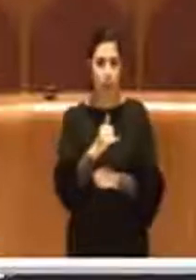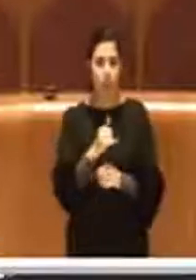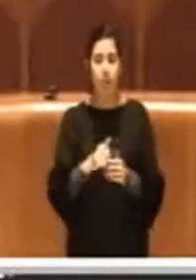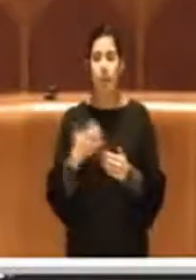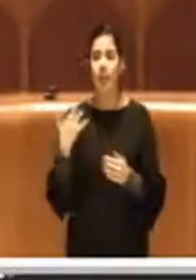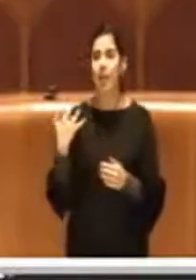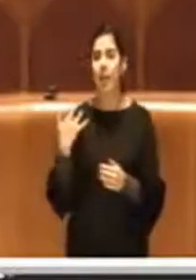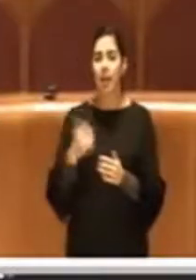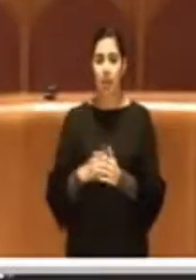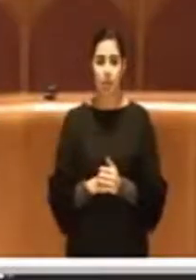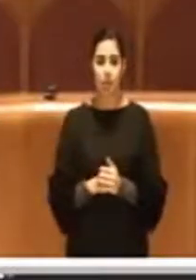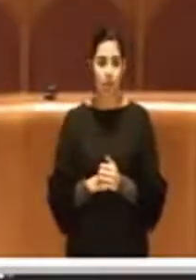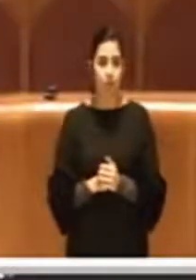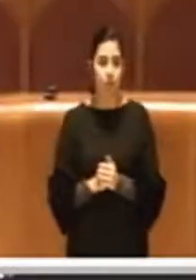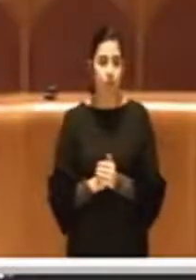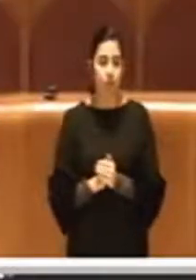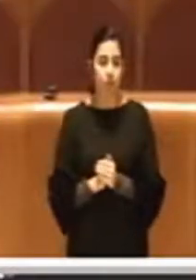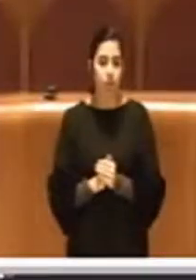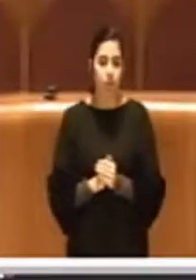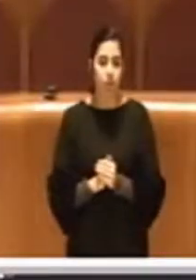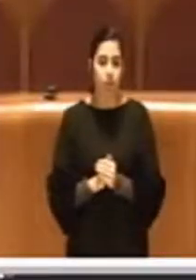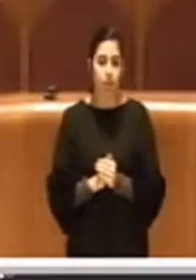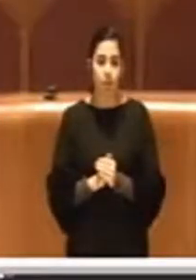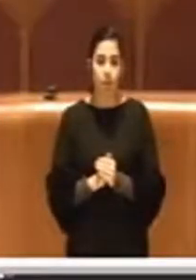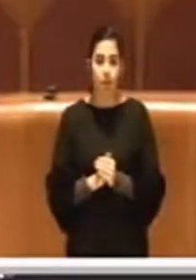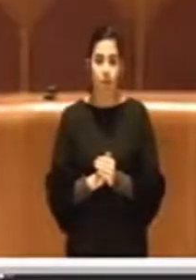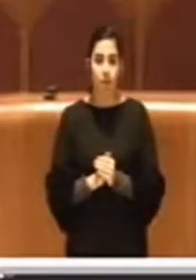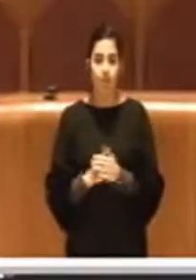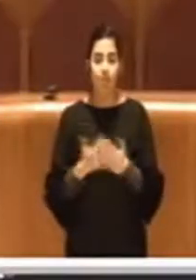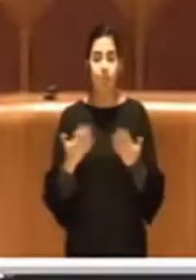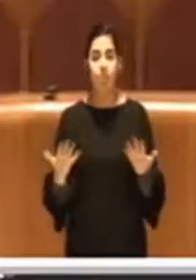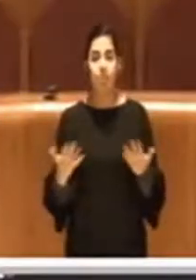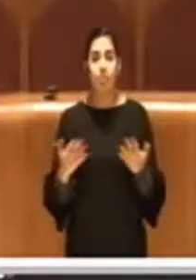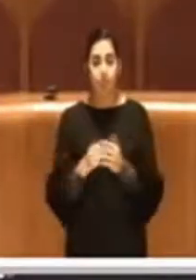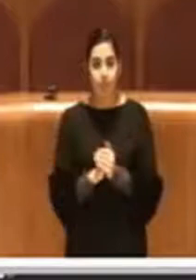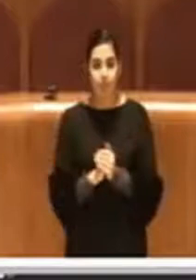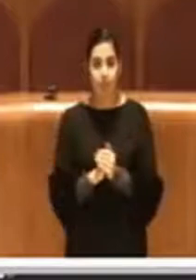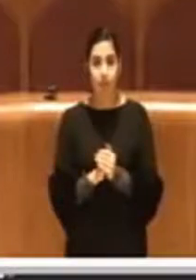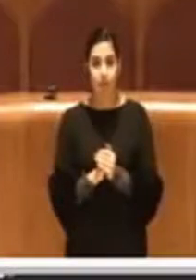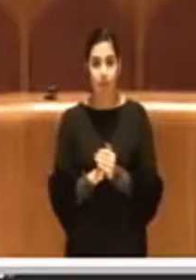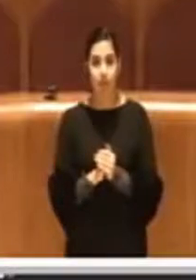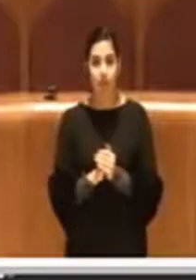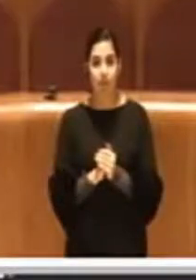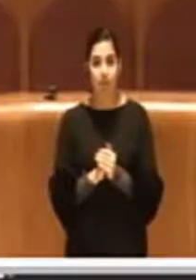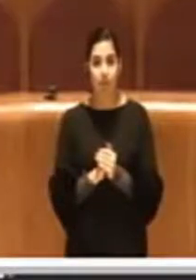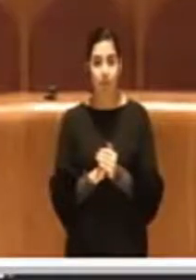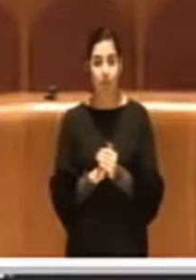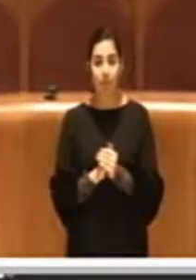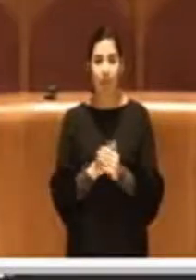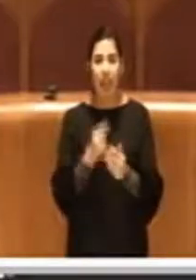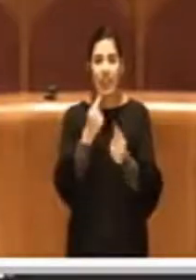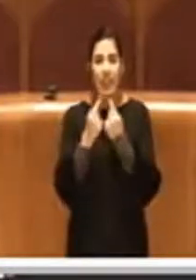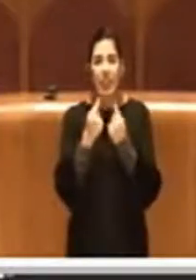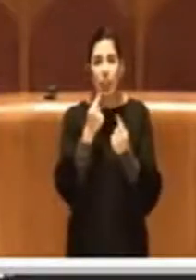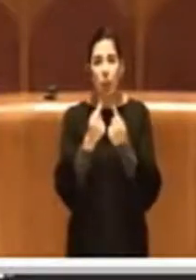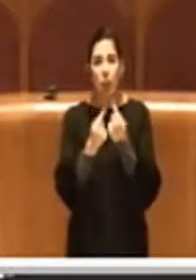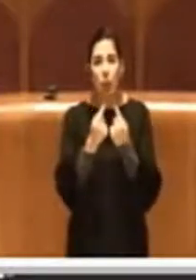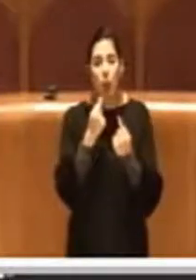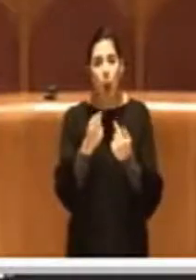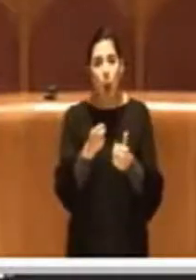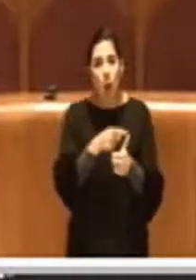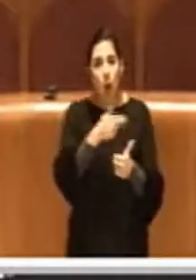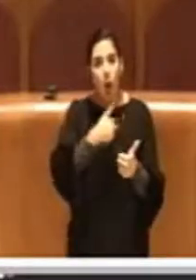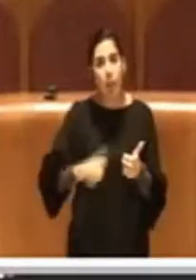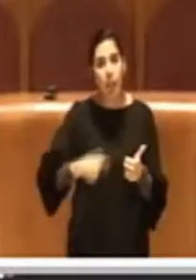Grazie. Allora, il discorso fatto sia dalla consigliera Tempesta che